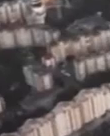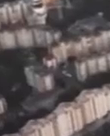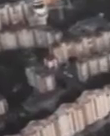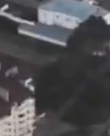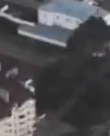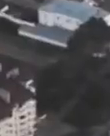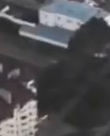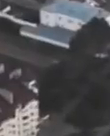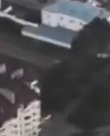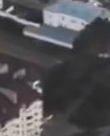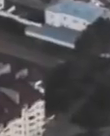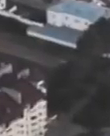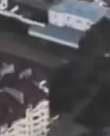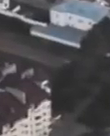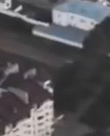Незалежності